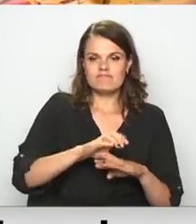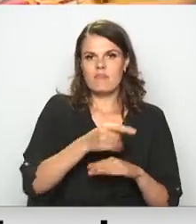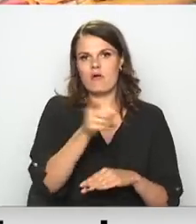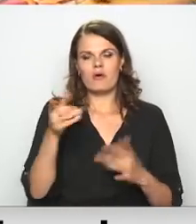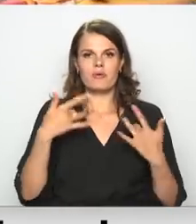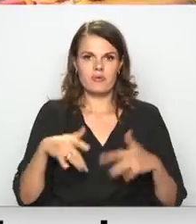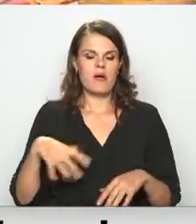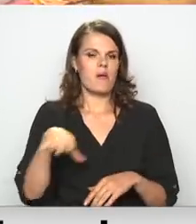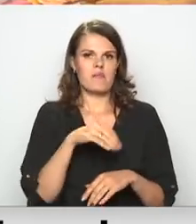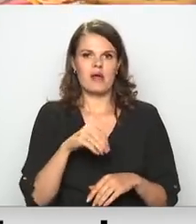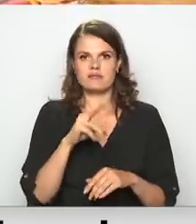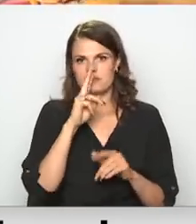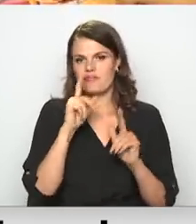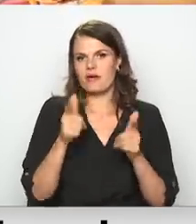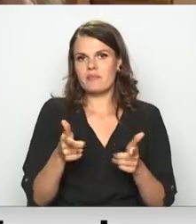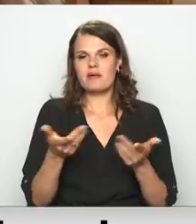nepiekrītam.